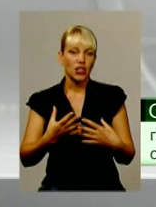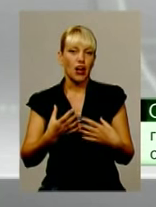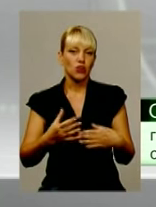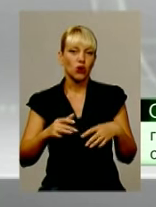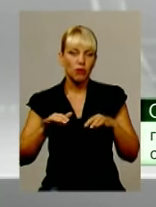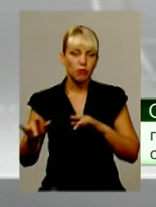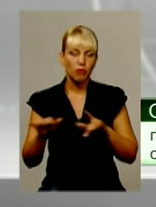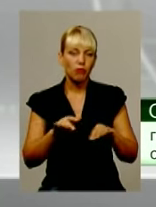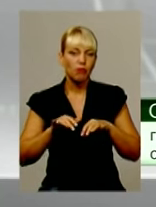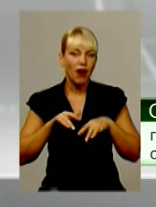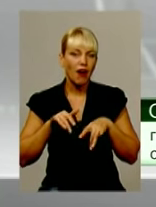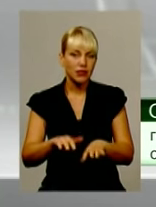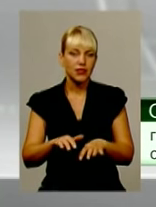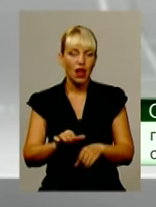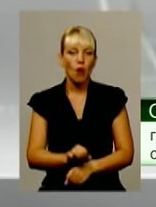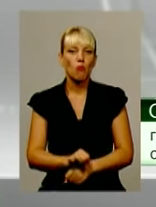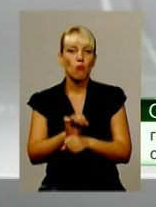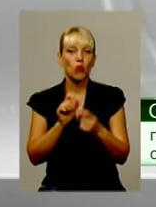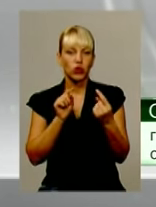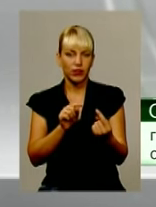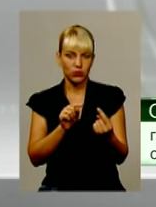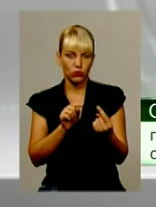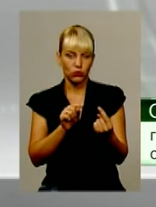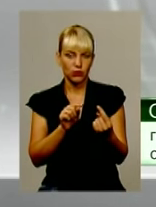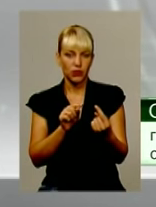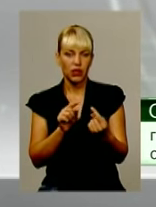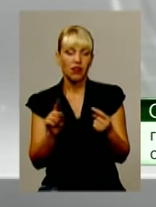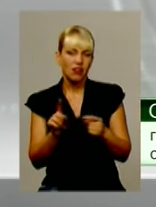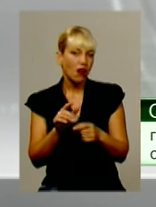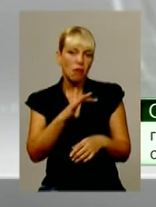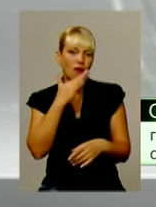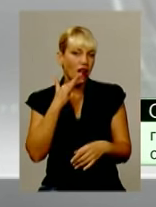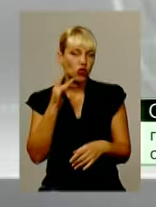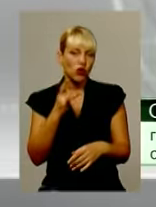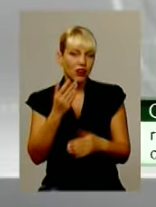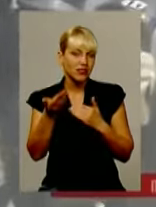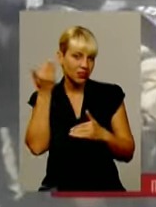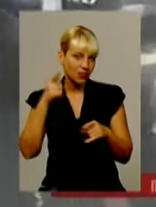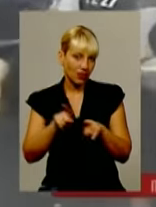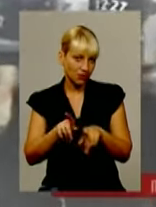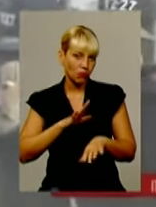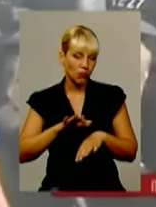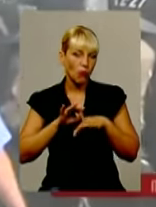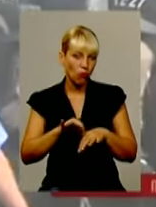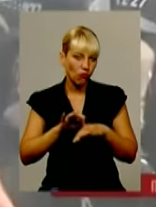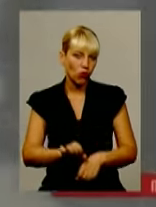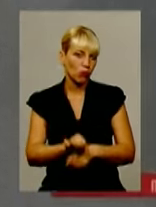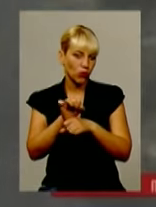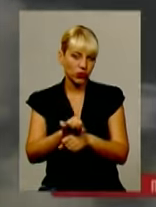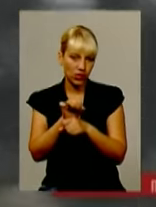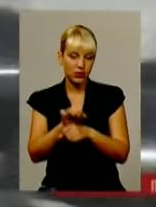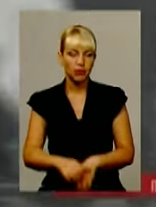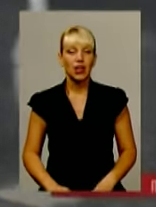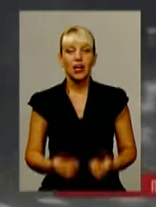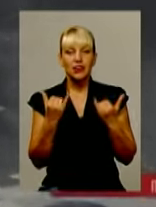акцію протесту, яких вона провела в незвичайну кількість, в тому числі в Хмельському. На сьогодні затримані шестеро